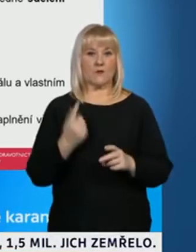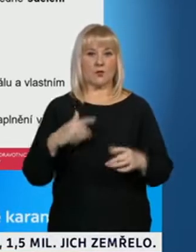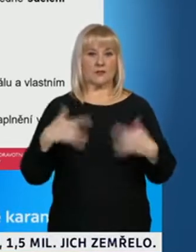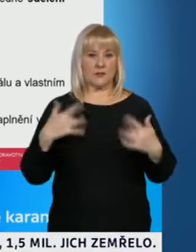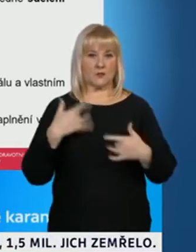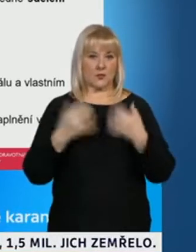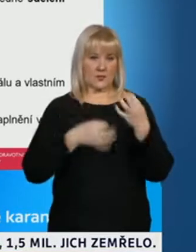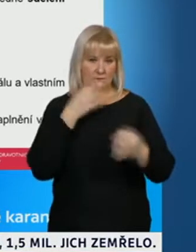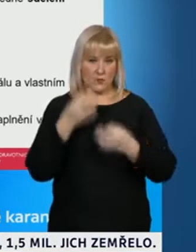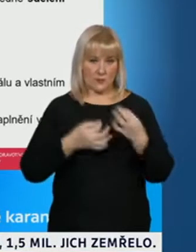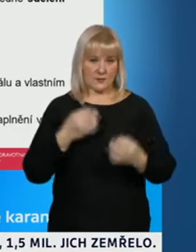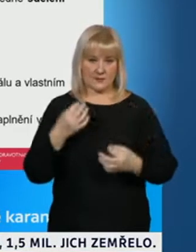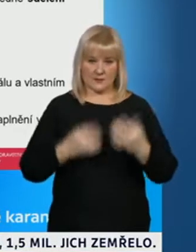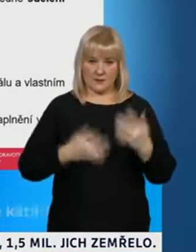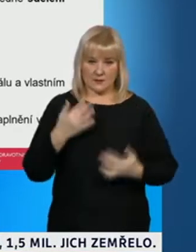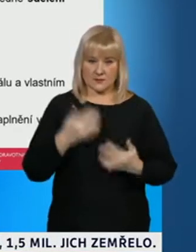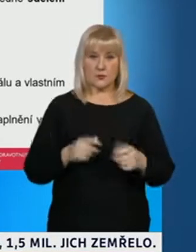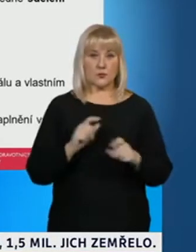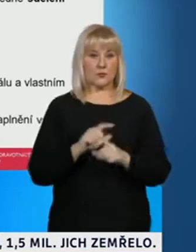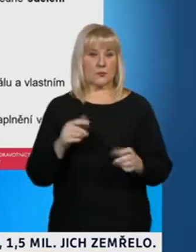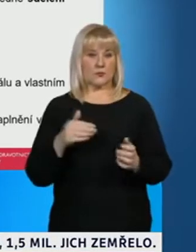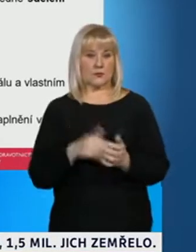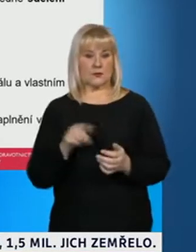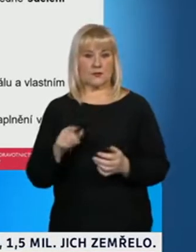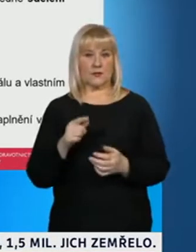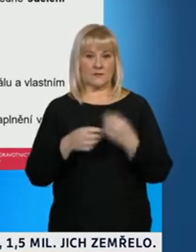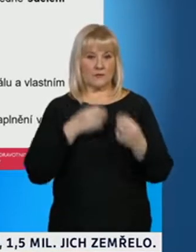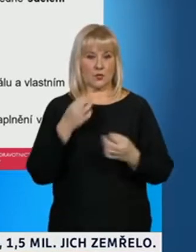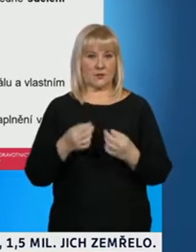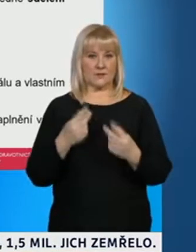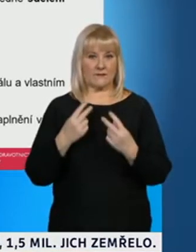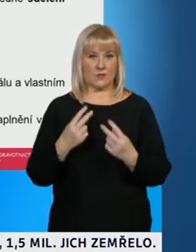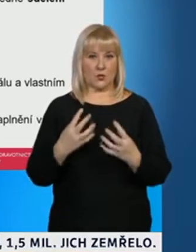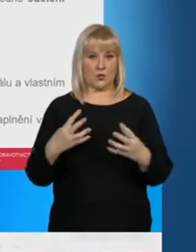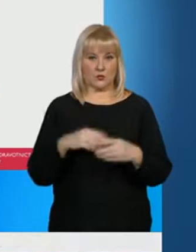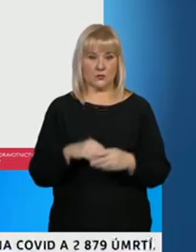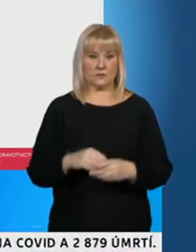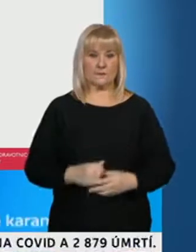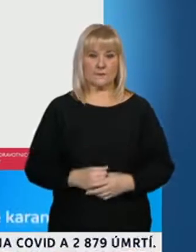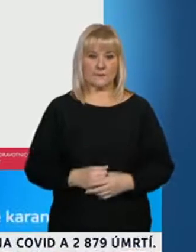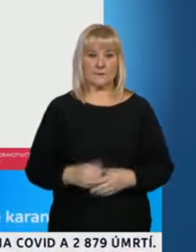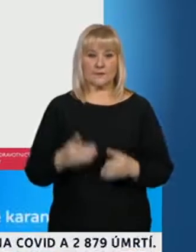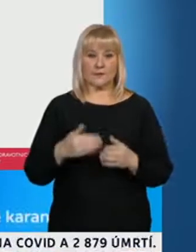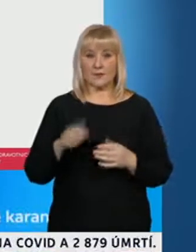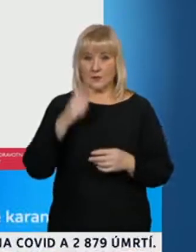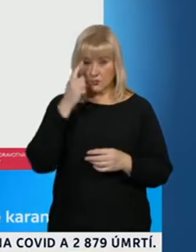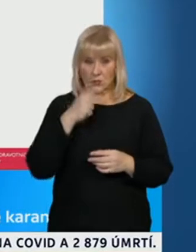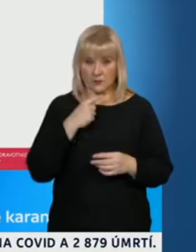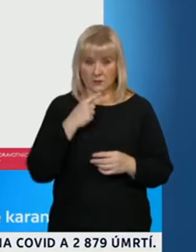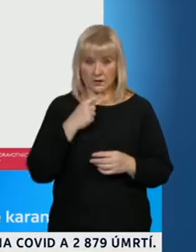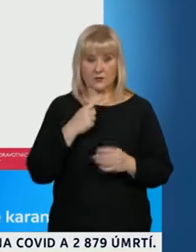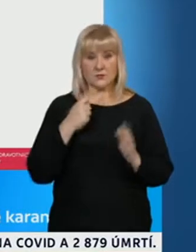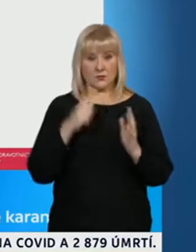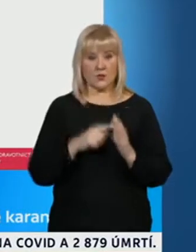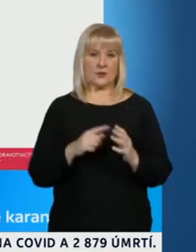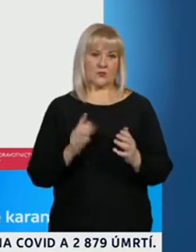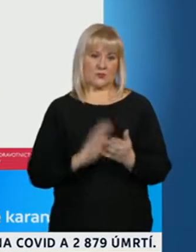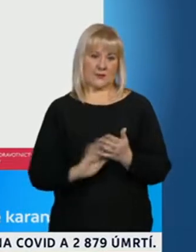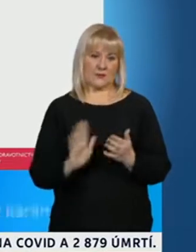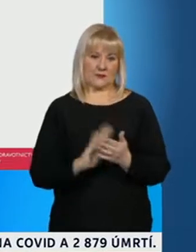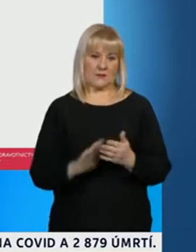tak, aby jsme byli schopni data vyhodnocovat. Prosím, další snímek. Tak, jak vidíte, jenom v krátkosti